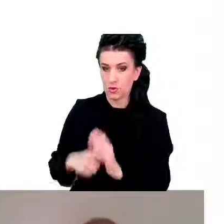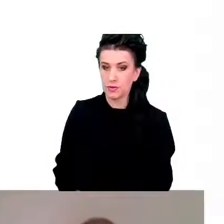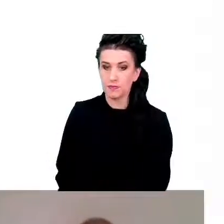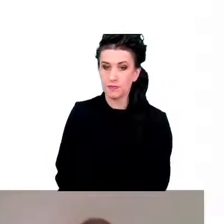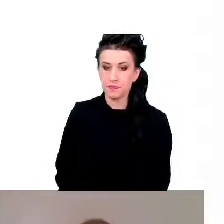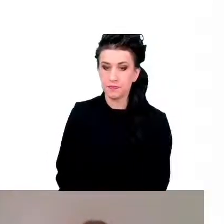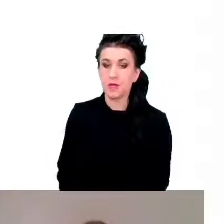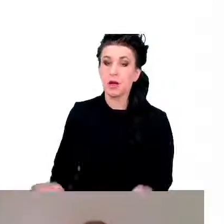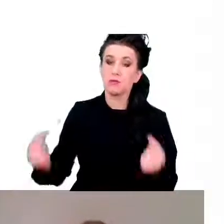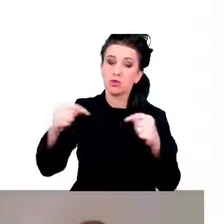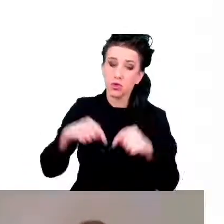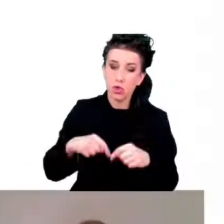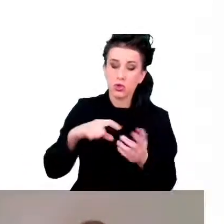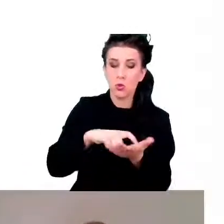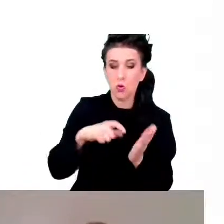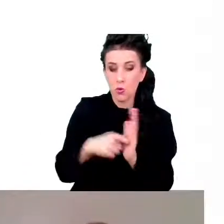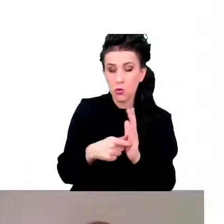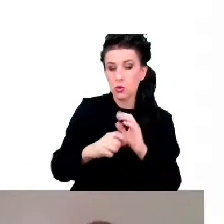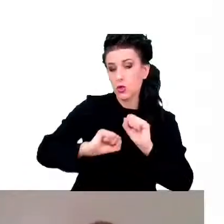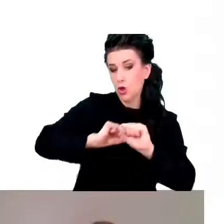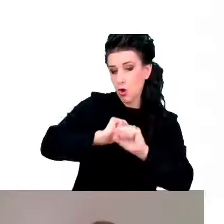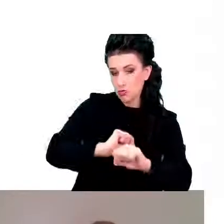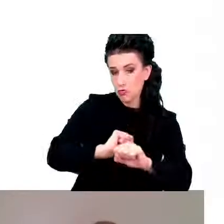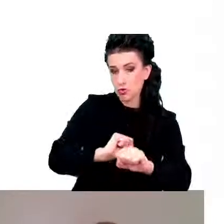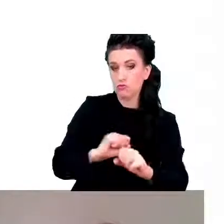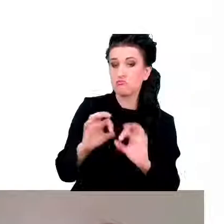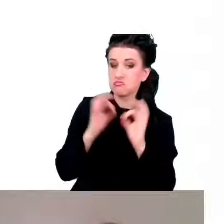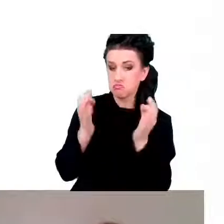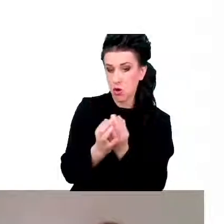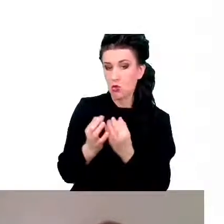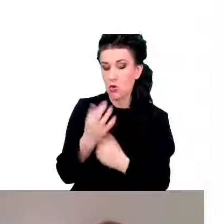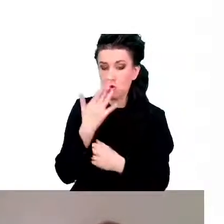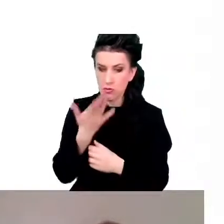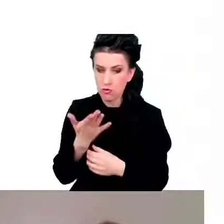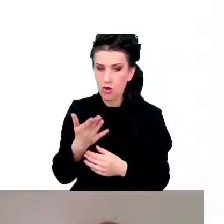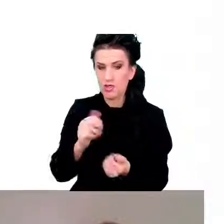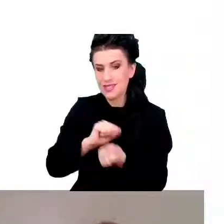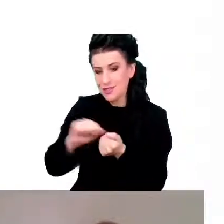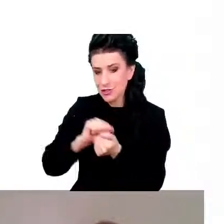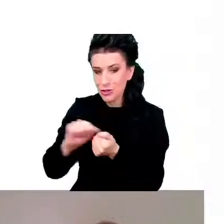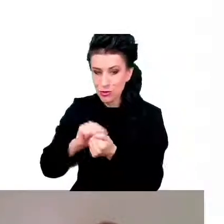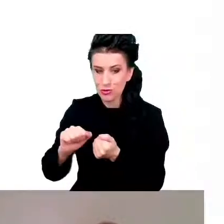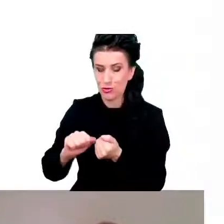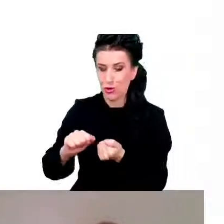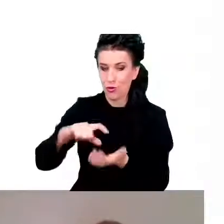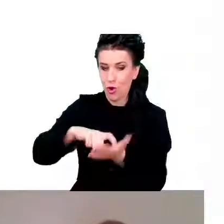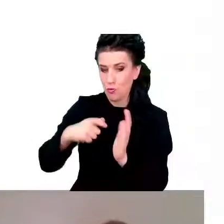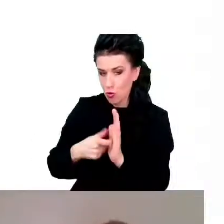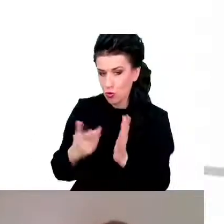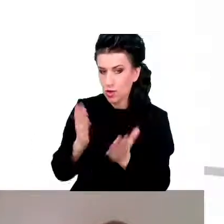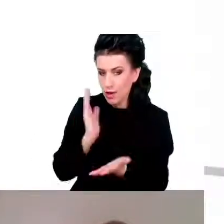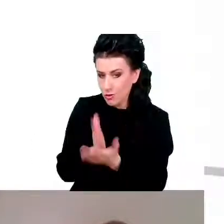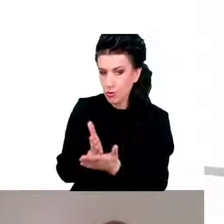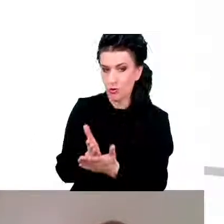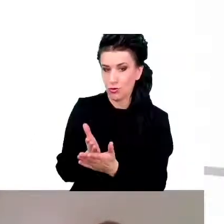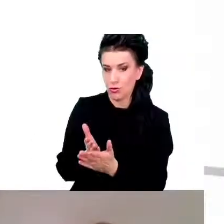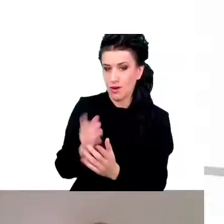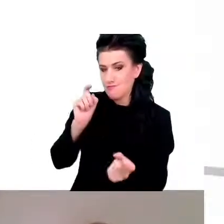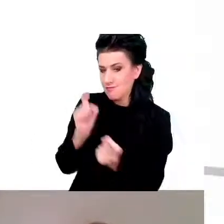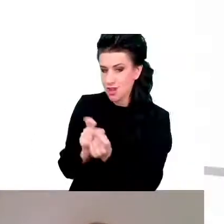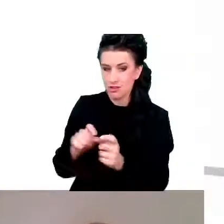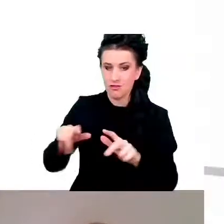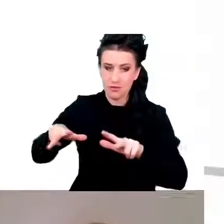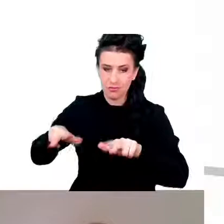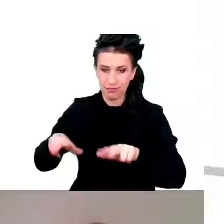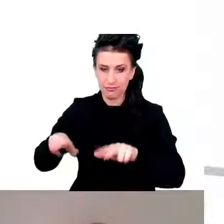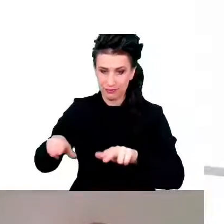przychodzą do takiej komórki generalnie, żeby zabezpieczyć nas przed nowotworem. Niszczą ją i nie ma problemu. Natomiast w przypadku,